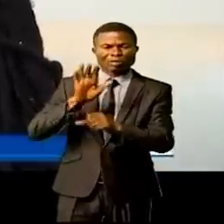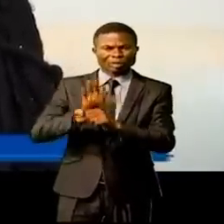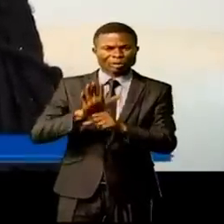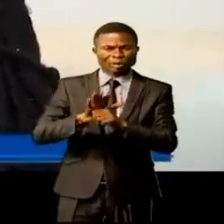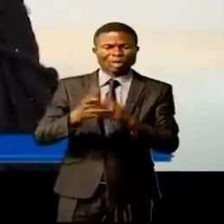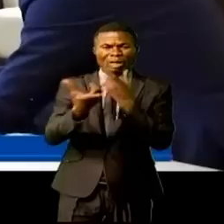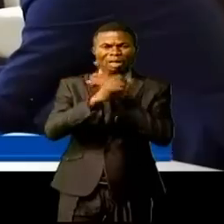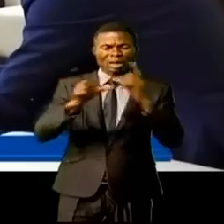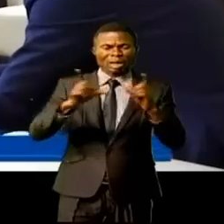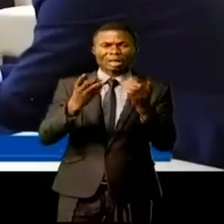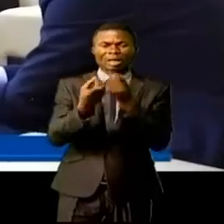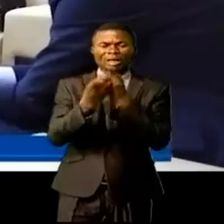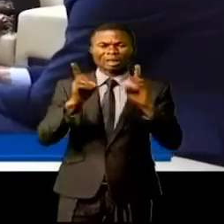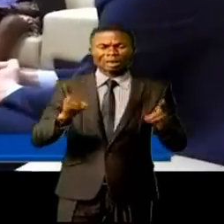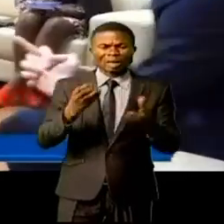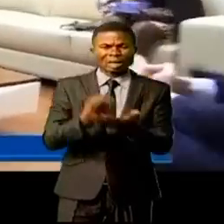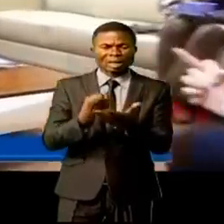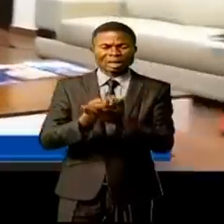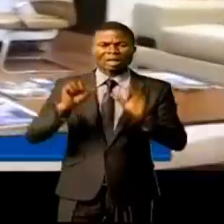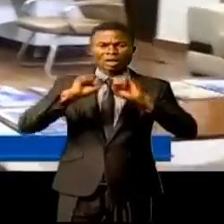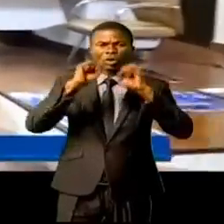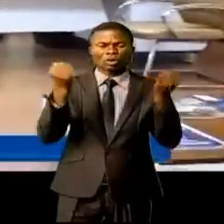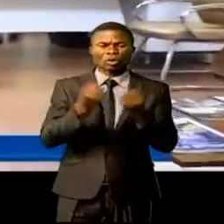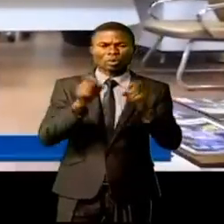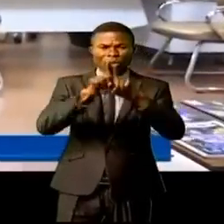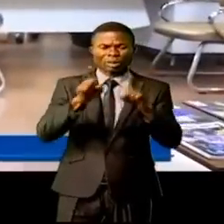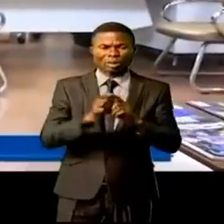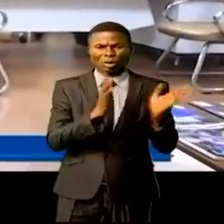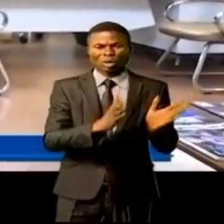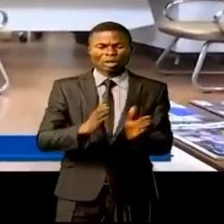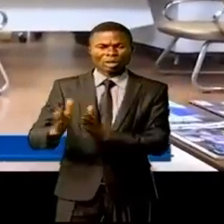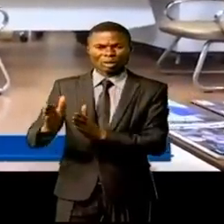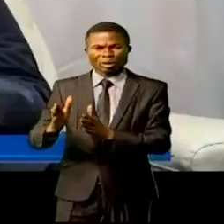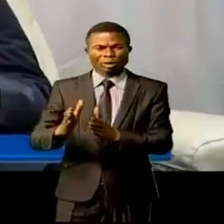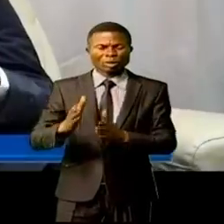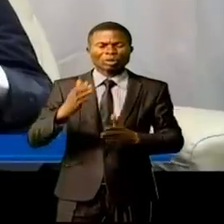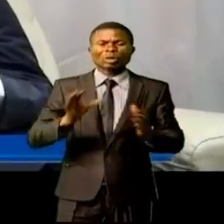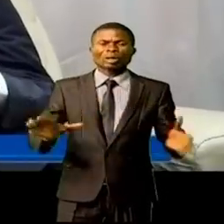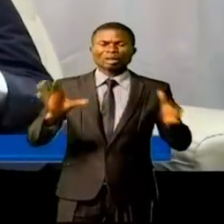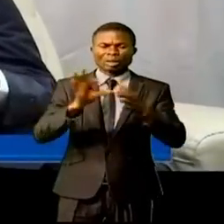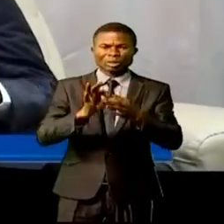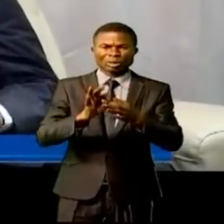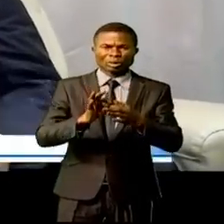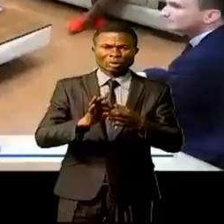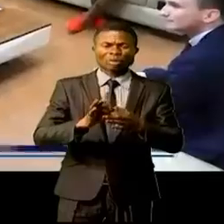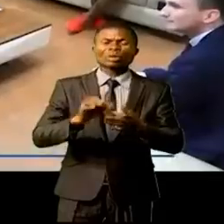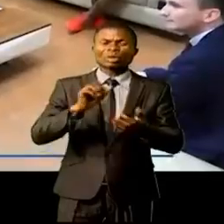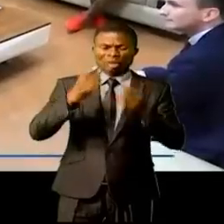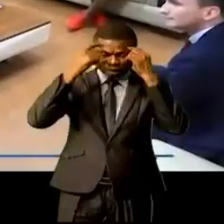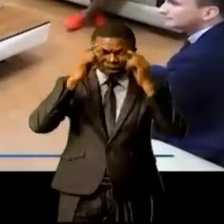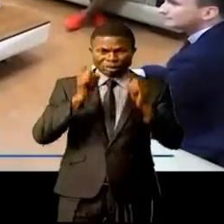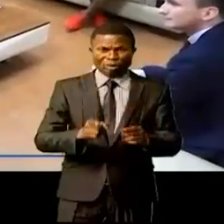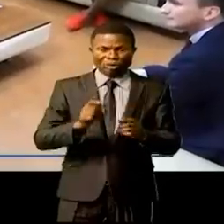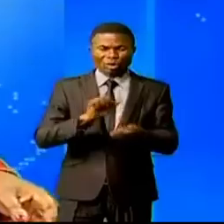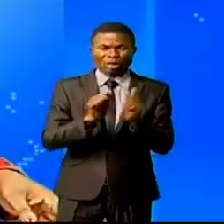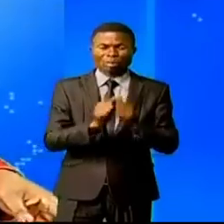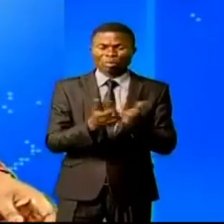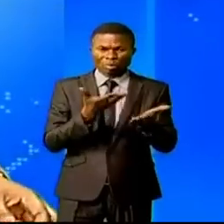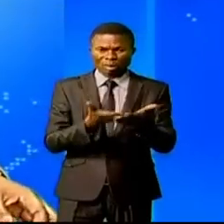libertés démocratiques, l'économie sociale, ainsi que l'élaboration et la consolidation des consensus sur ces valeurs.